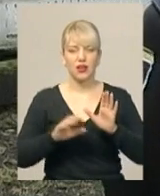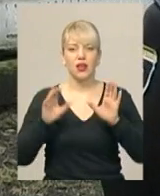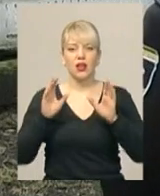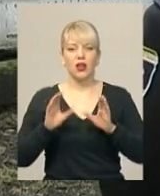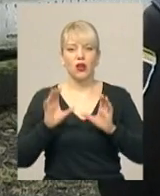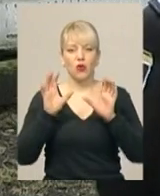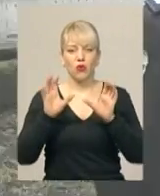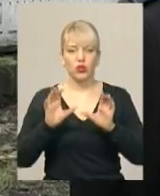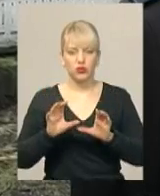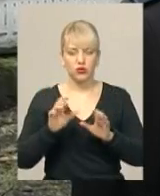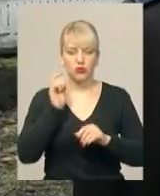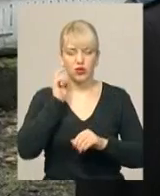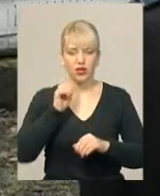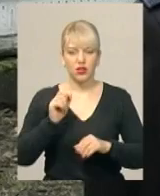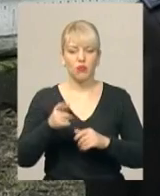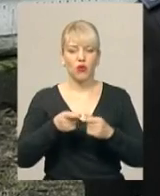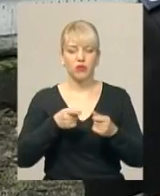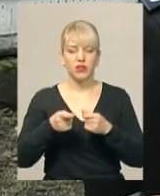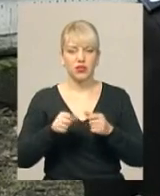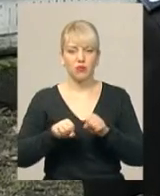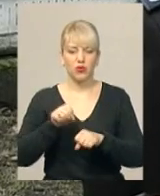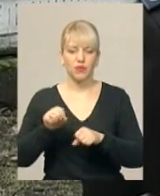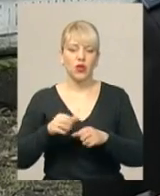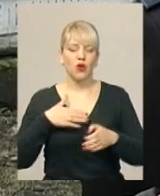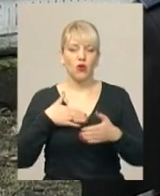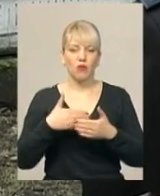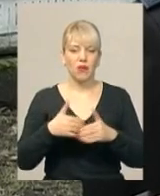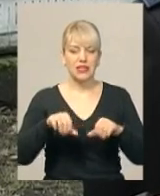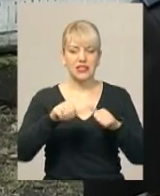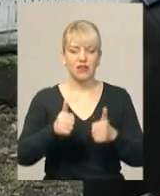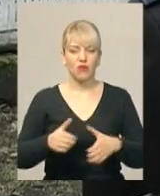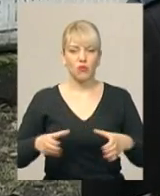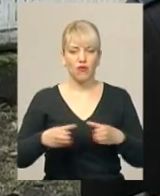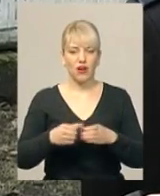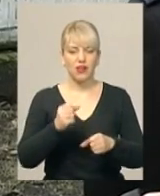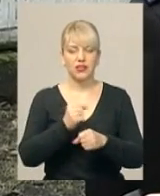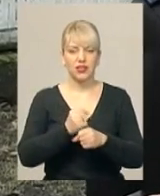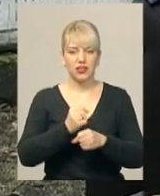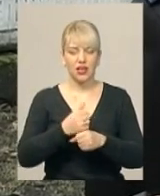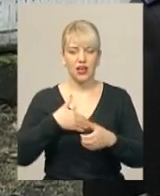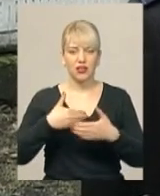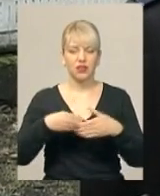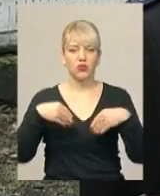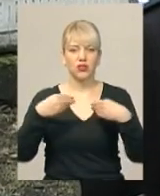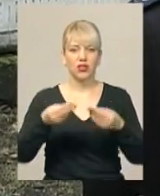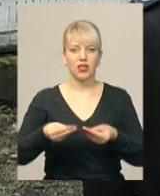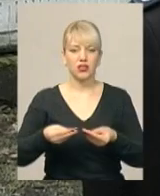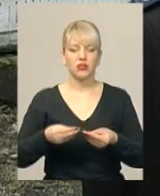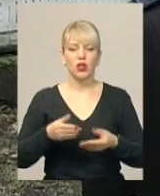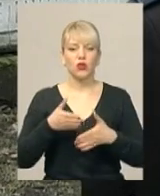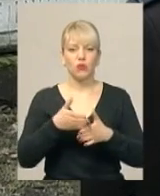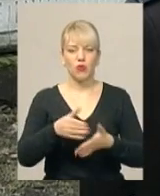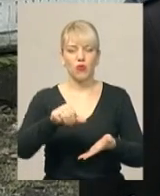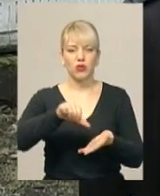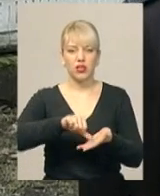адміністративні правопорушення. Громадське формування дієве, активно надають допомогу дільничному офіцеру поліції,